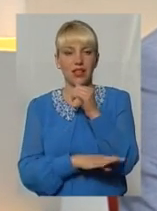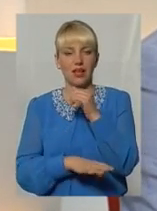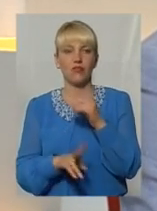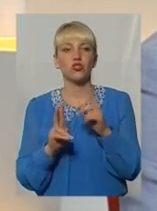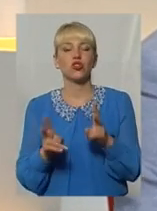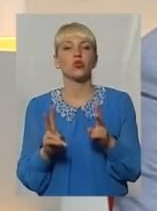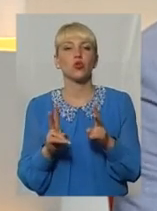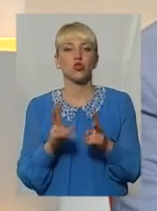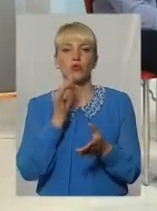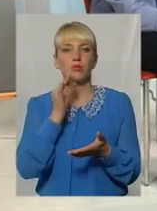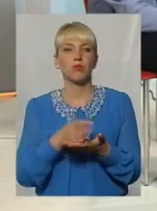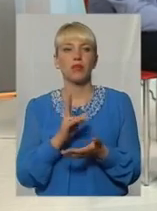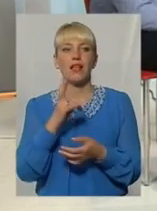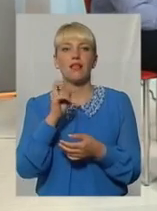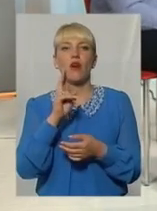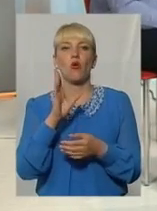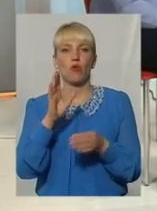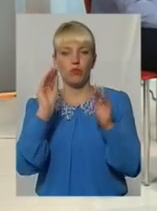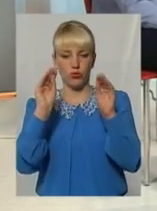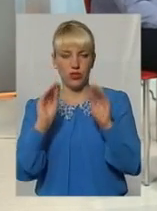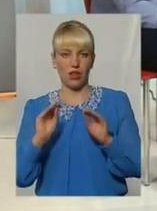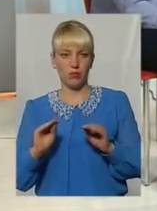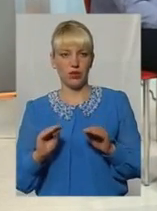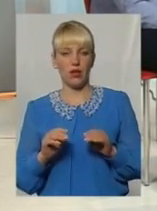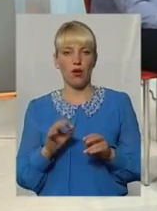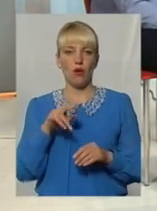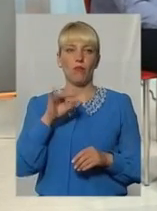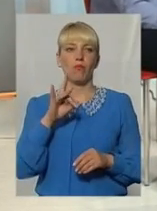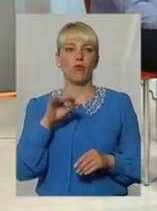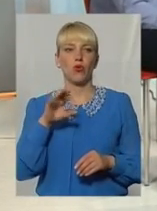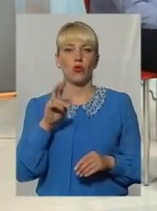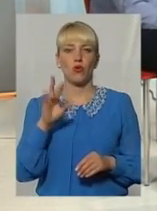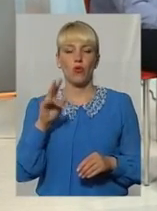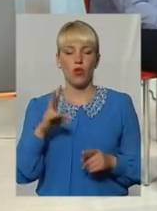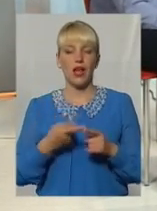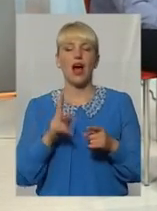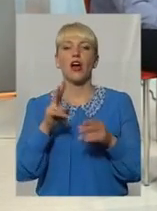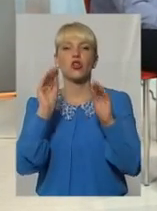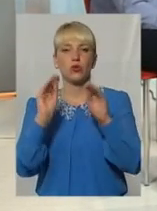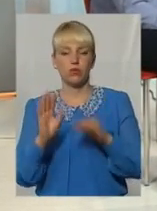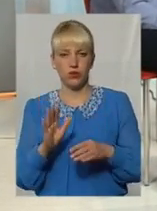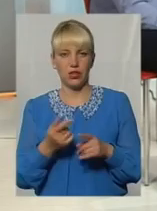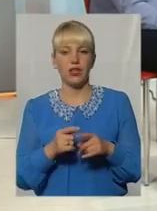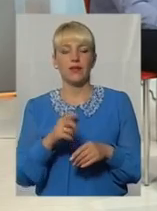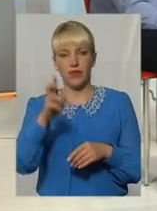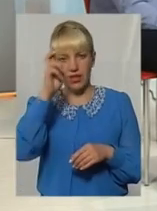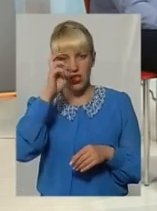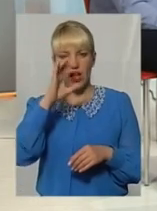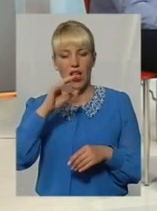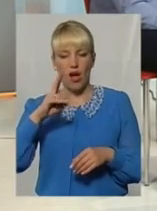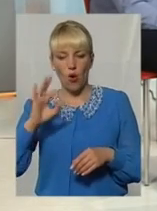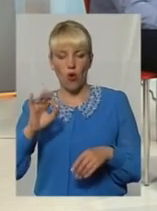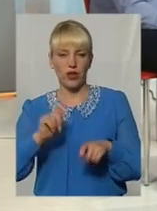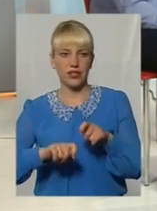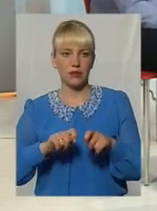Решний. На кого буде складений протокол? А хто його має складати? Державна екологічна інспекція. А ви маєте право? Адмінкомісія